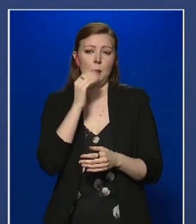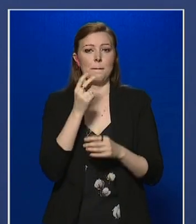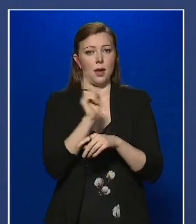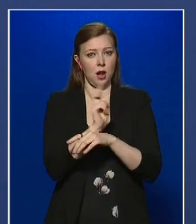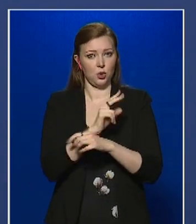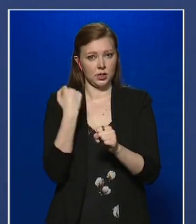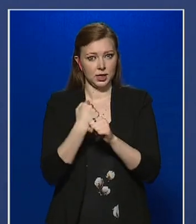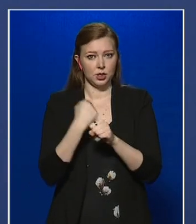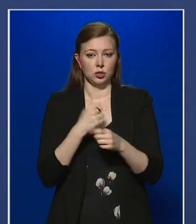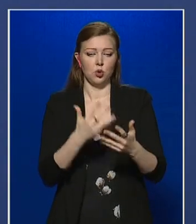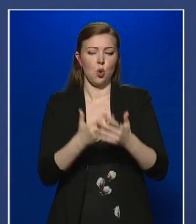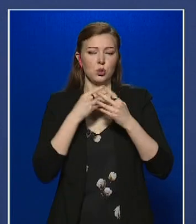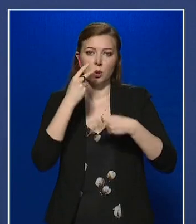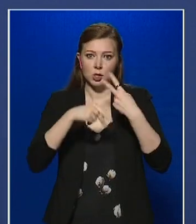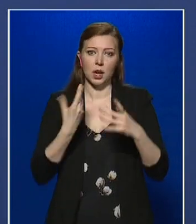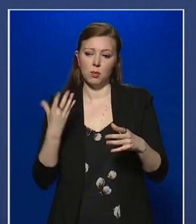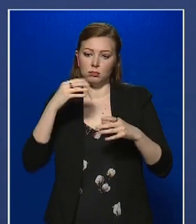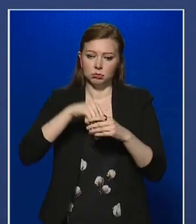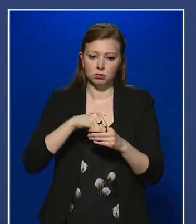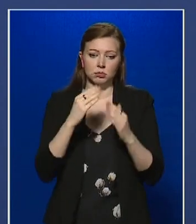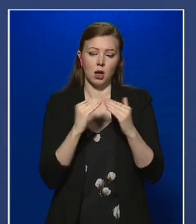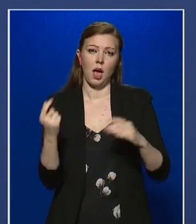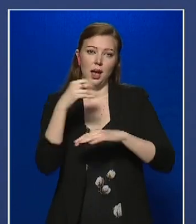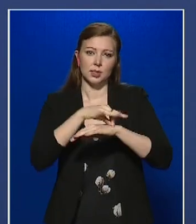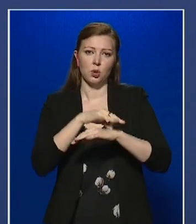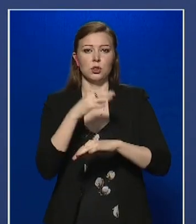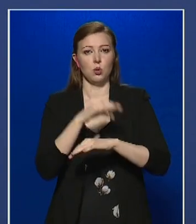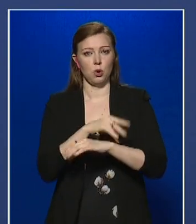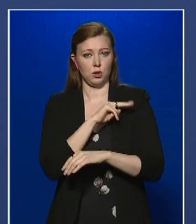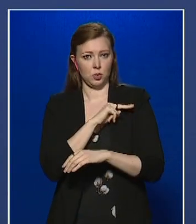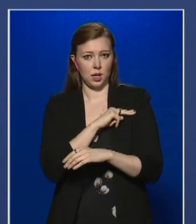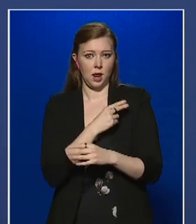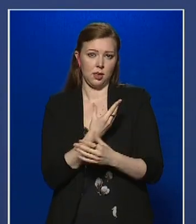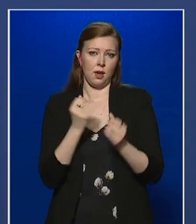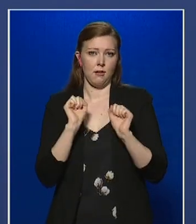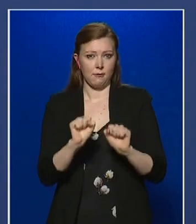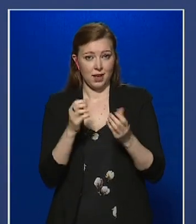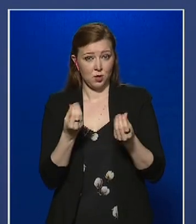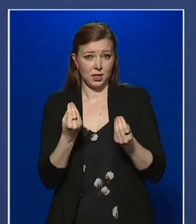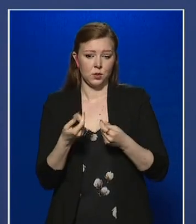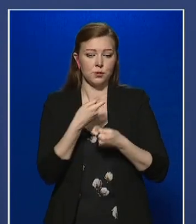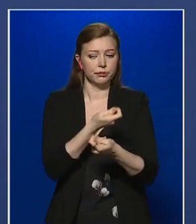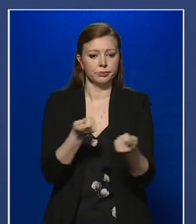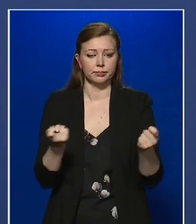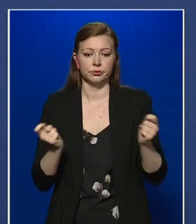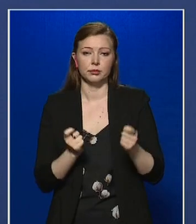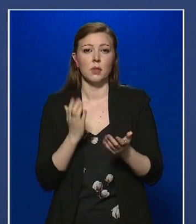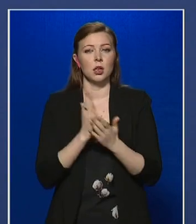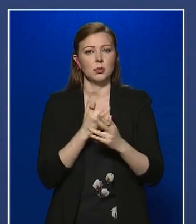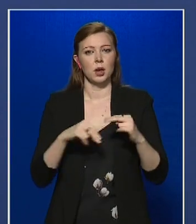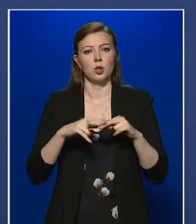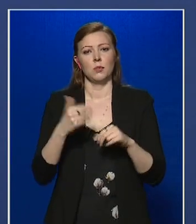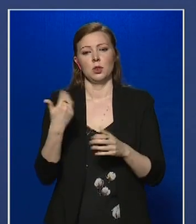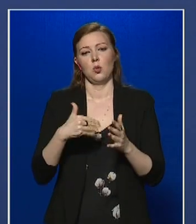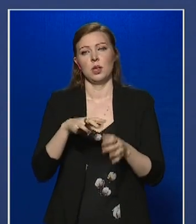De részt veszünk a szűrővizsgálatokban, a házi orvosi, korvosi ügyeletek, védőeszközökkel történő ellátásában, akik számára már több mint